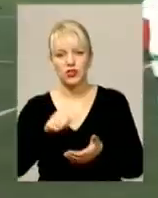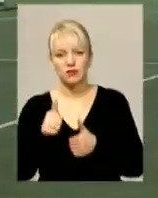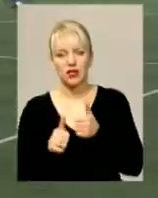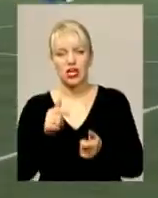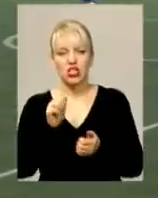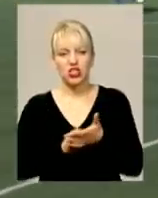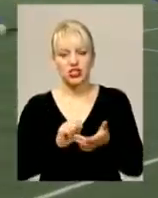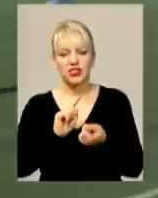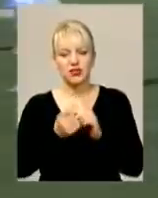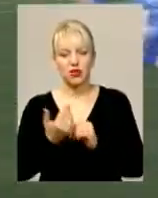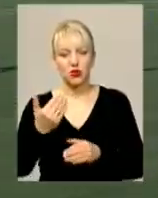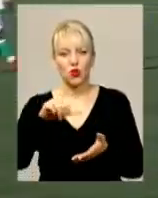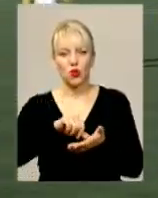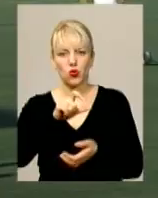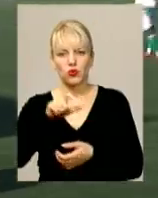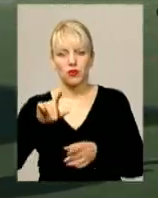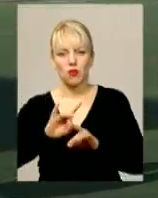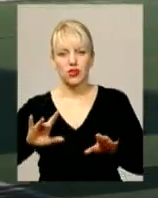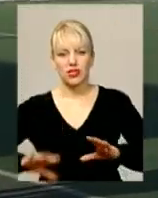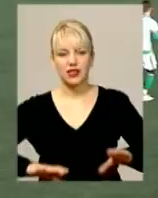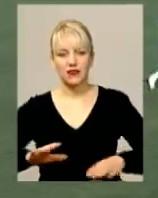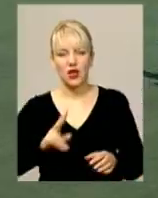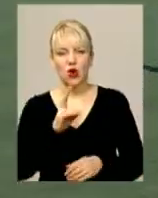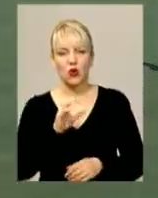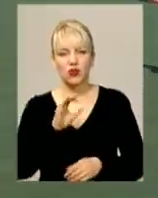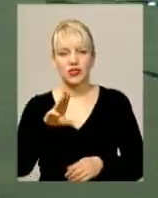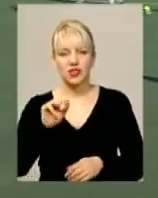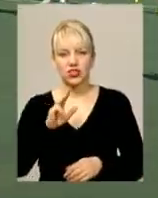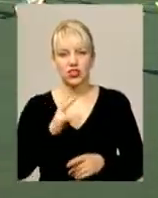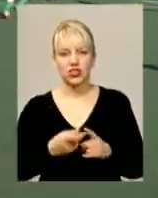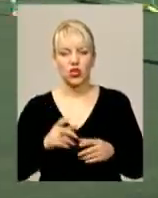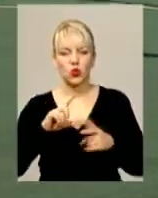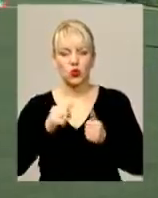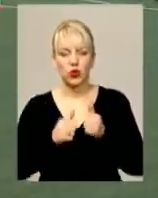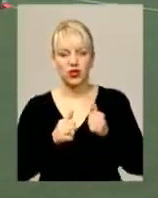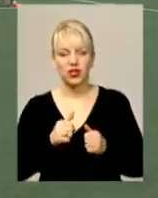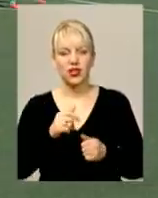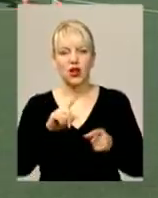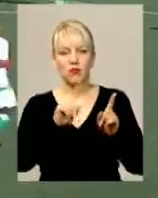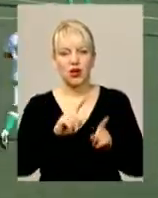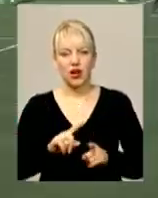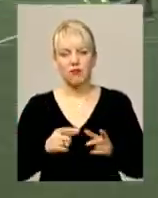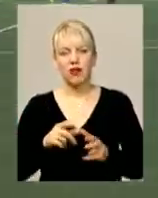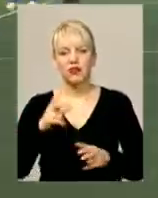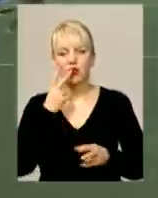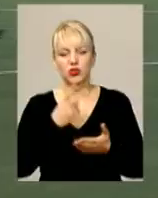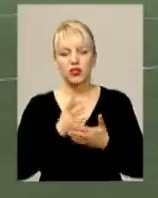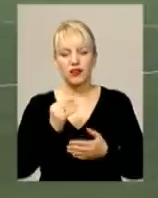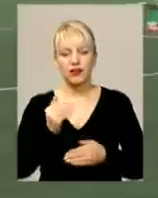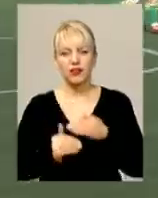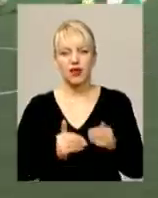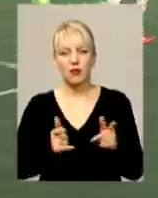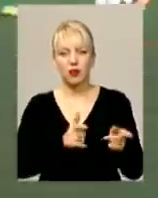його учасників, пояснив головний тренер Поділля Віталій Костишин. Турнір у Прикарпатті хмельничани розглядали як один із етапів